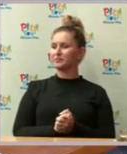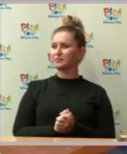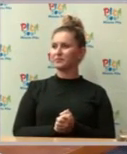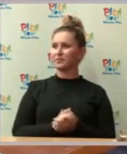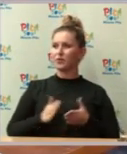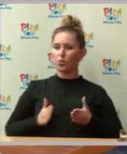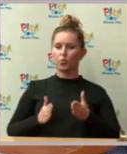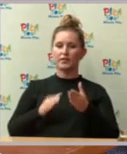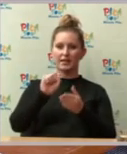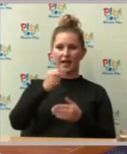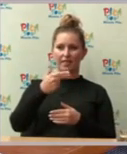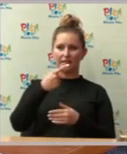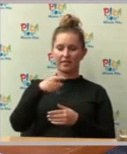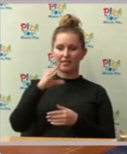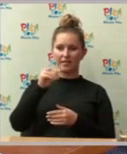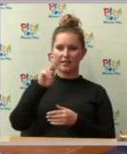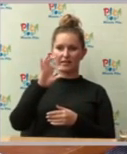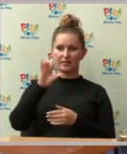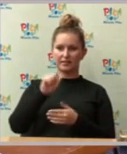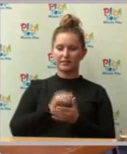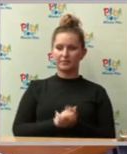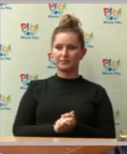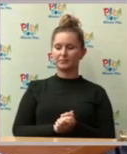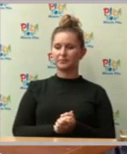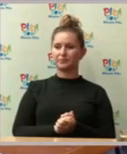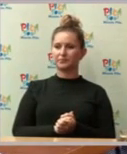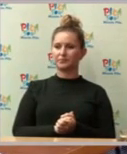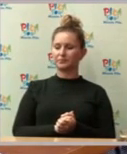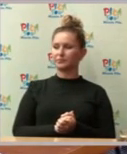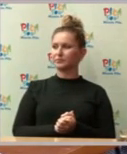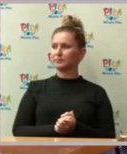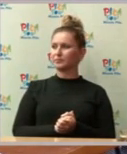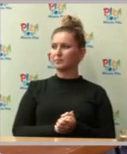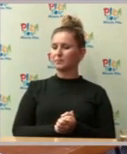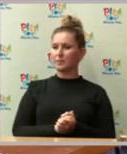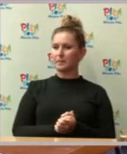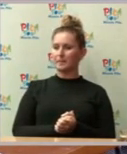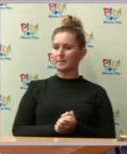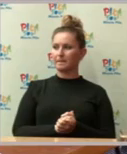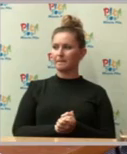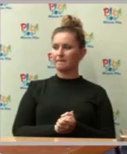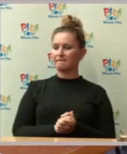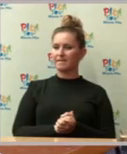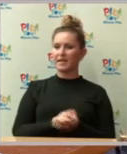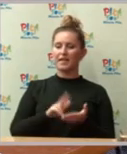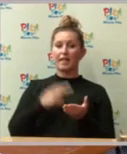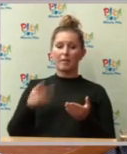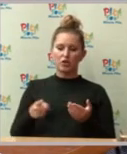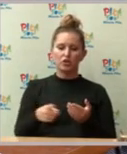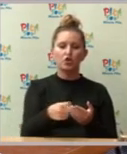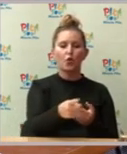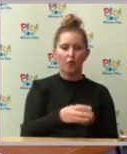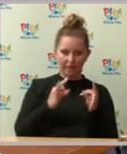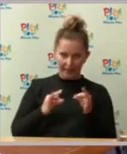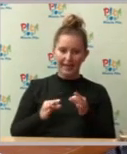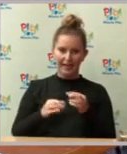Ulica Andersa, pan radny Gawroński. Deratyzacja jest w tej chwili prowadzona, ale jeżeli tam